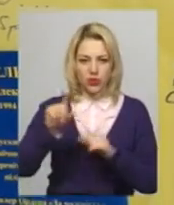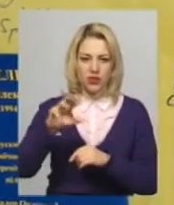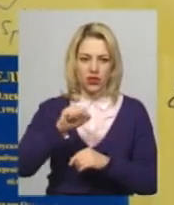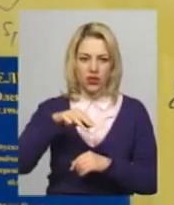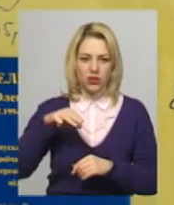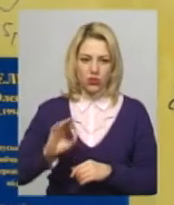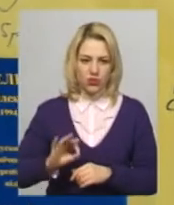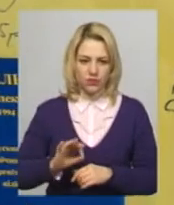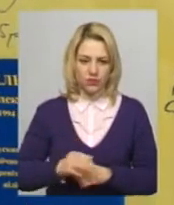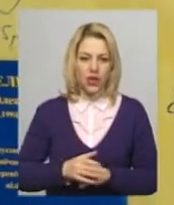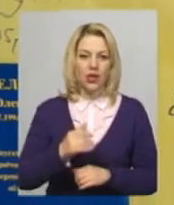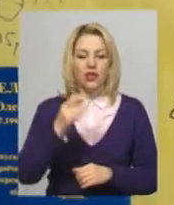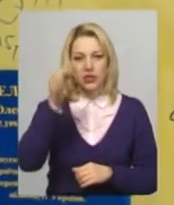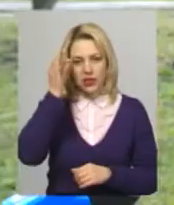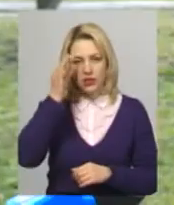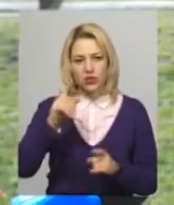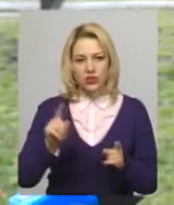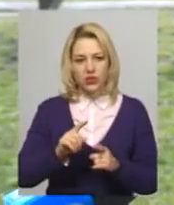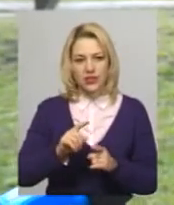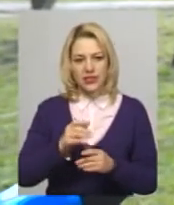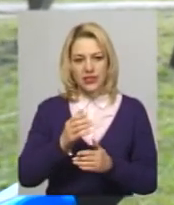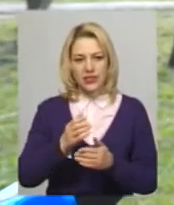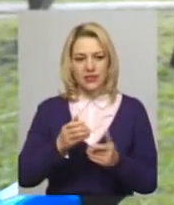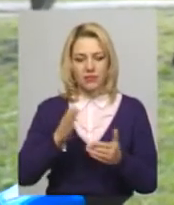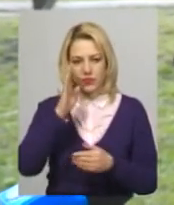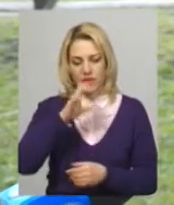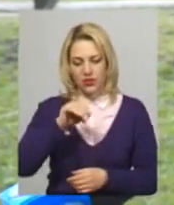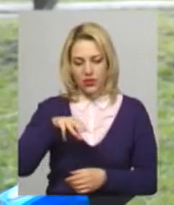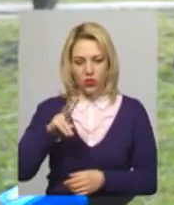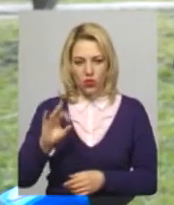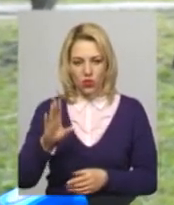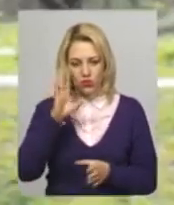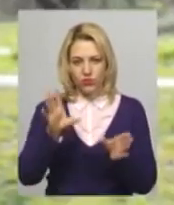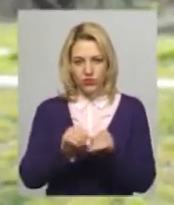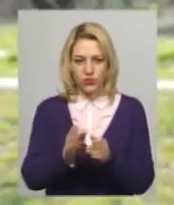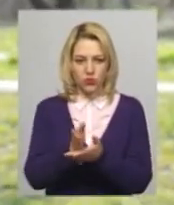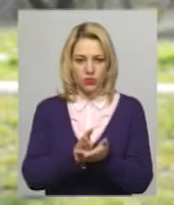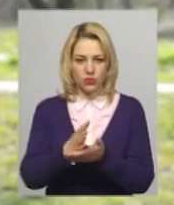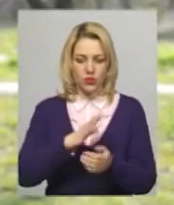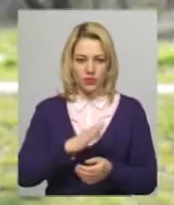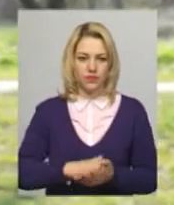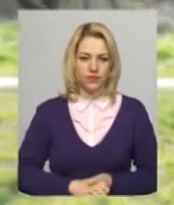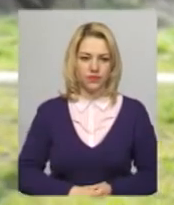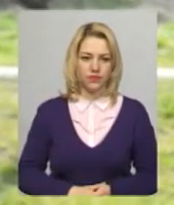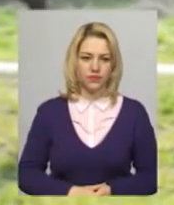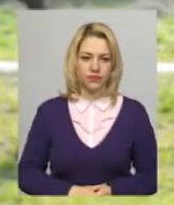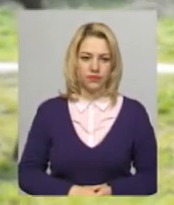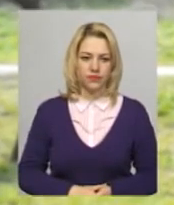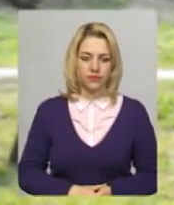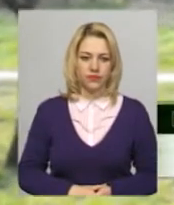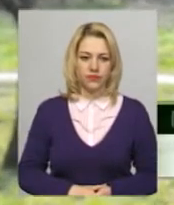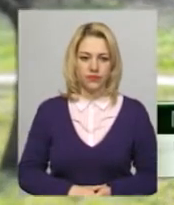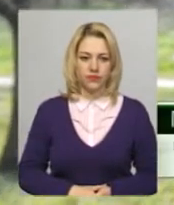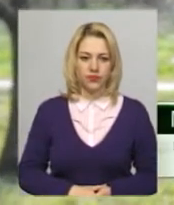операції об'єднаних сил, згадує сержант Михайло Сівко. Чоловік служив з Іваном Мельником. Як може служитися? Звісно,